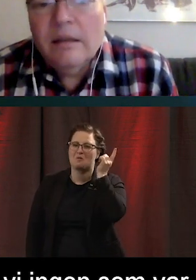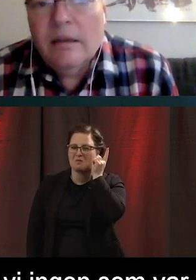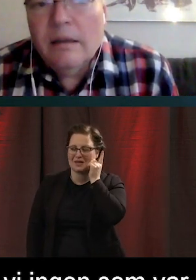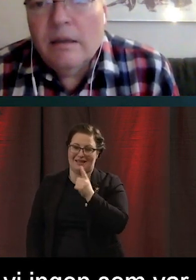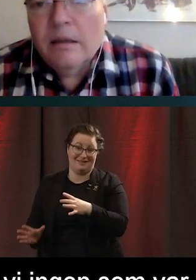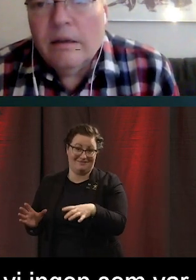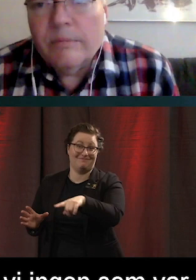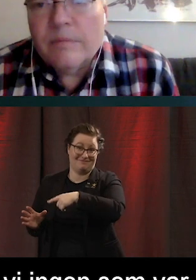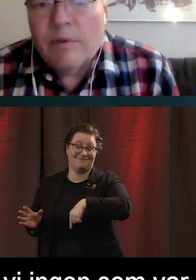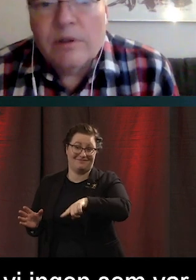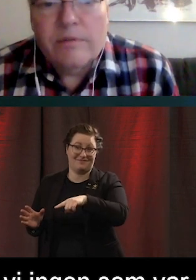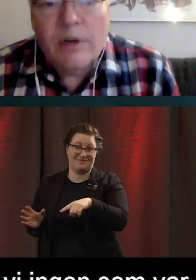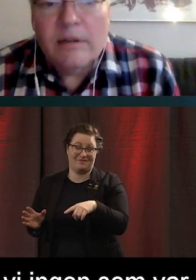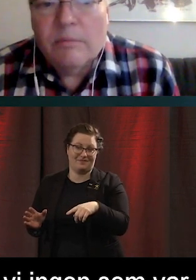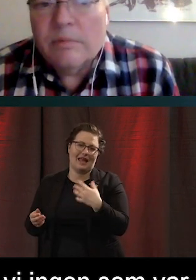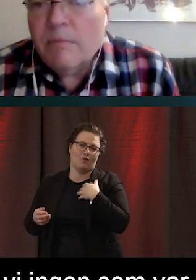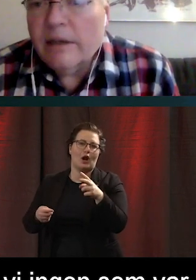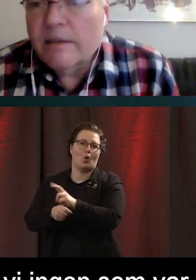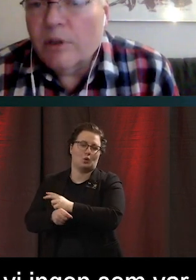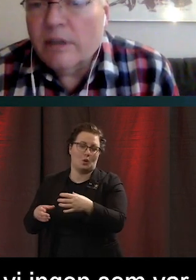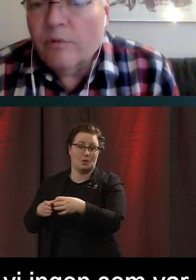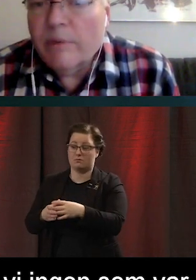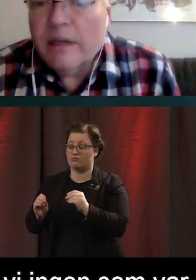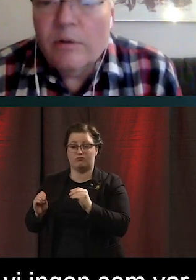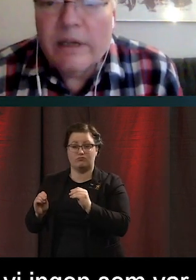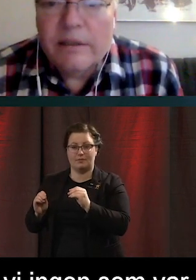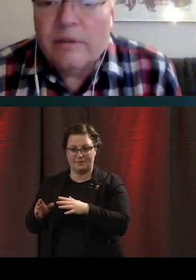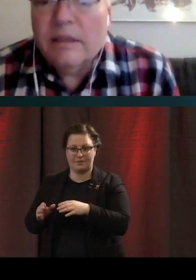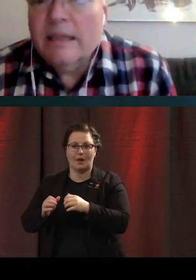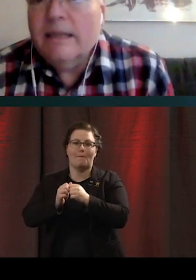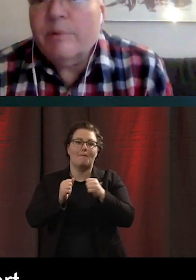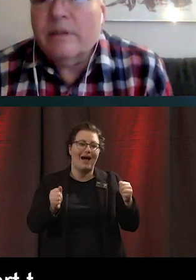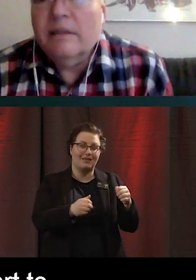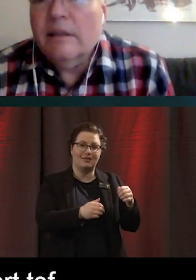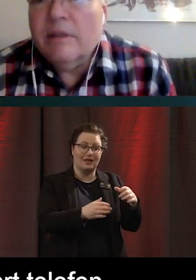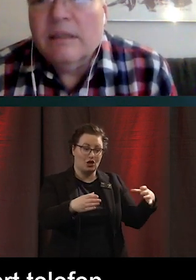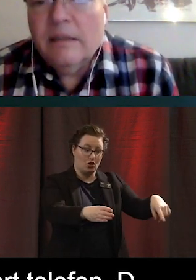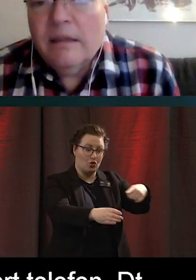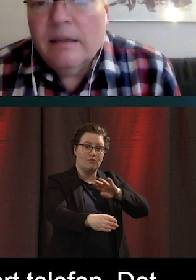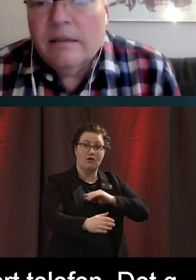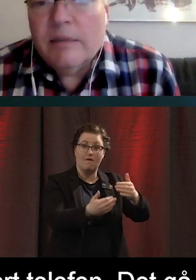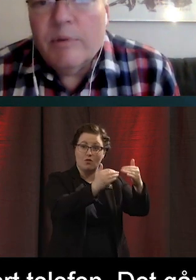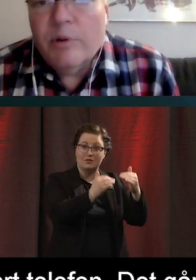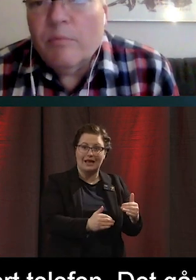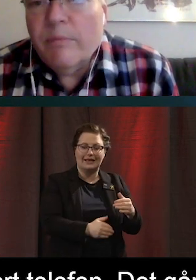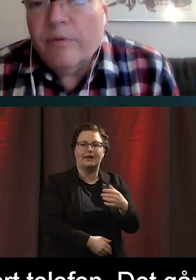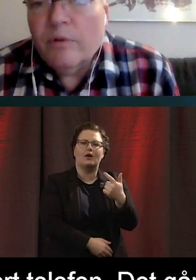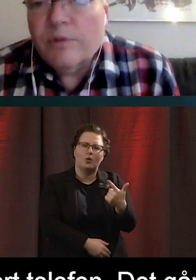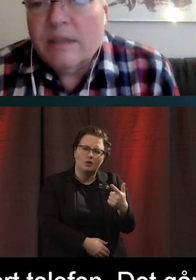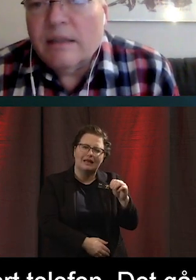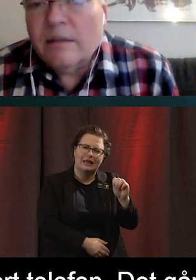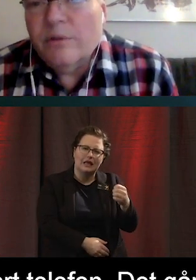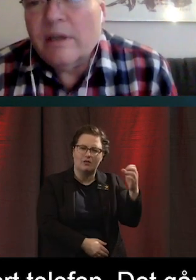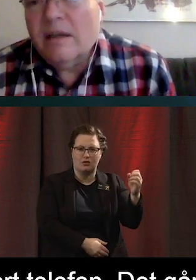svarade att de hade en smarttelefon. Men det går ner till 79% när vi tittar på ungdomar med